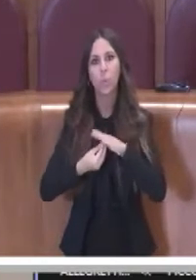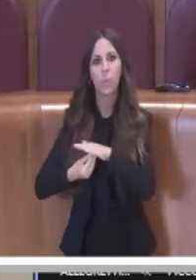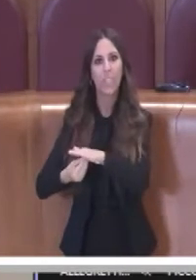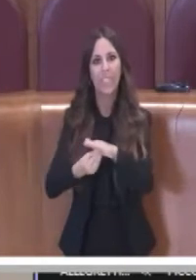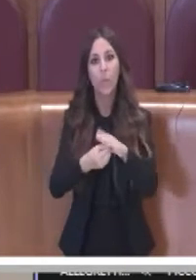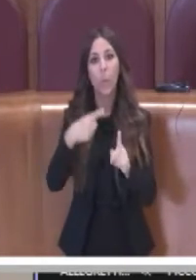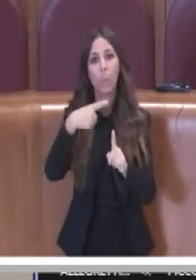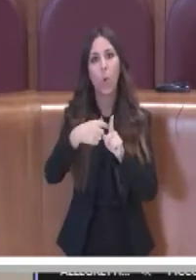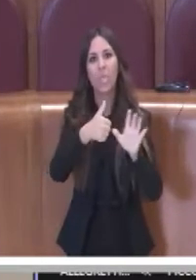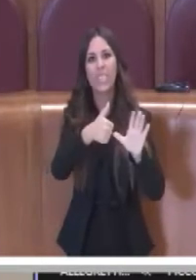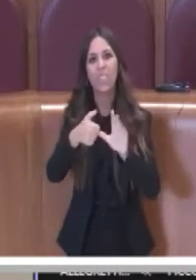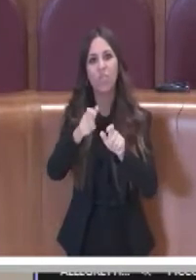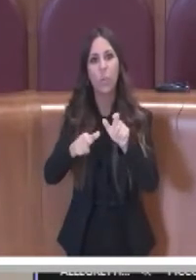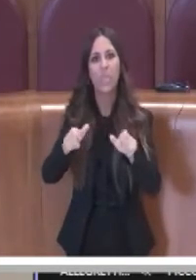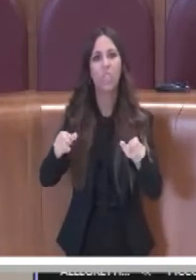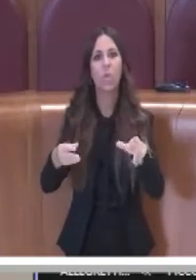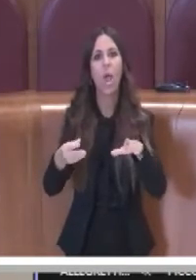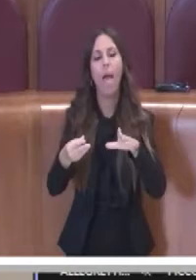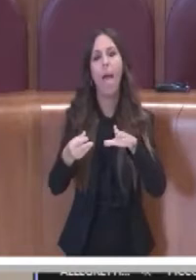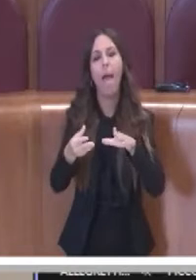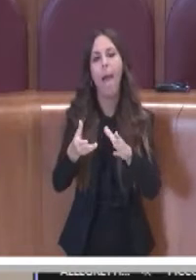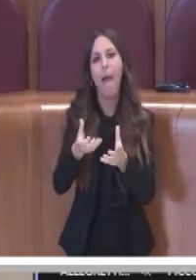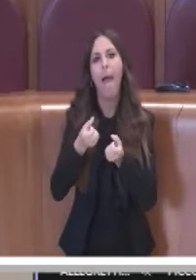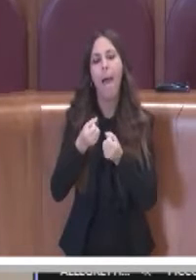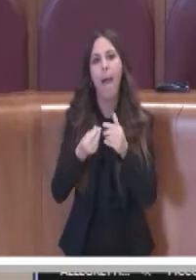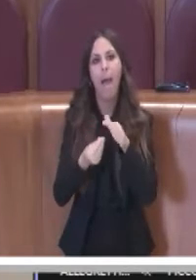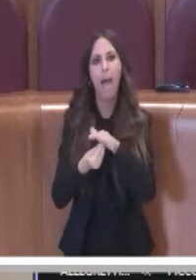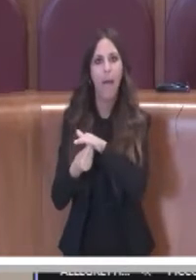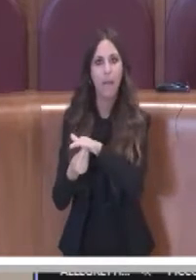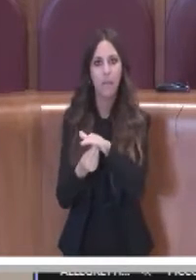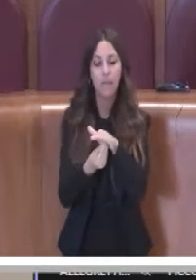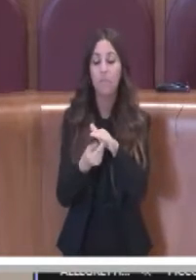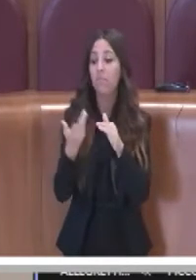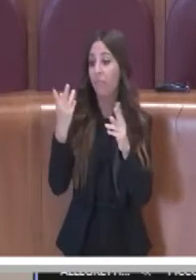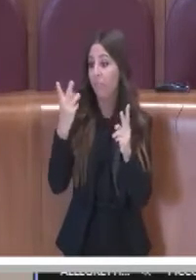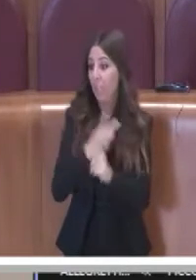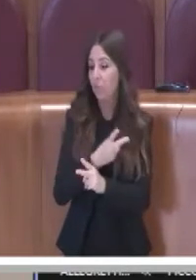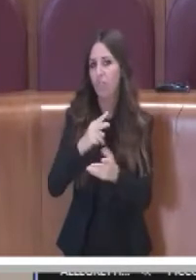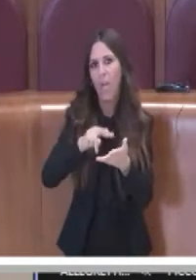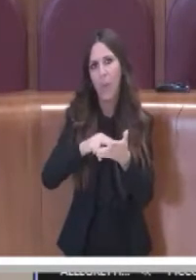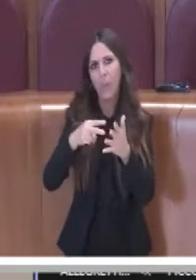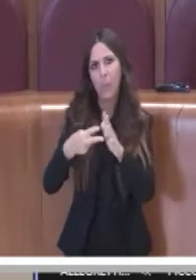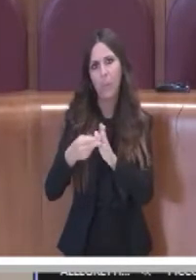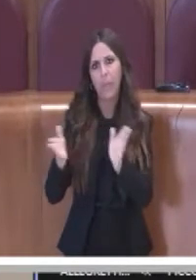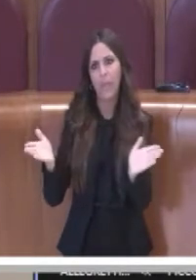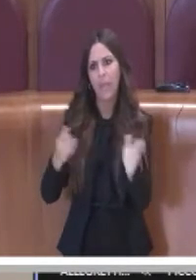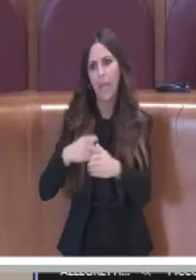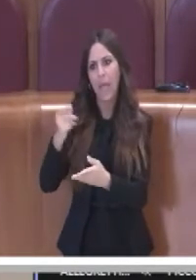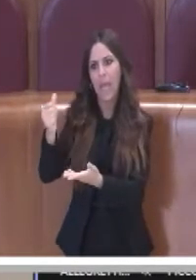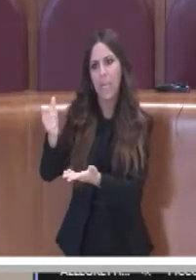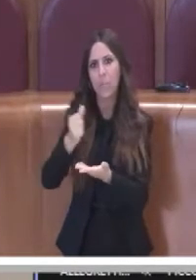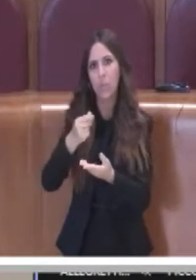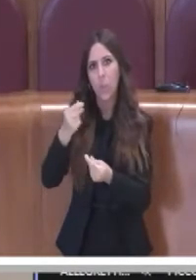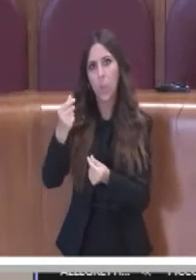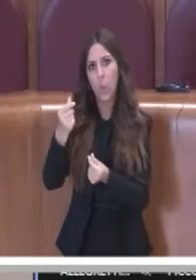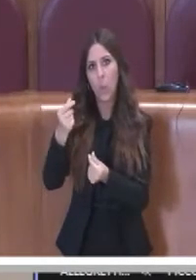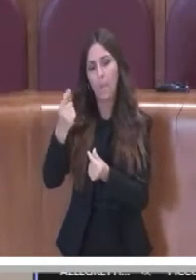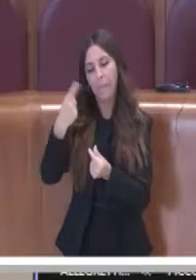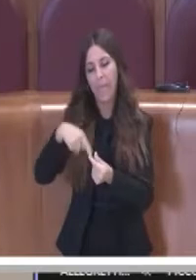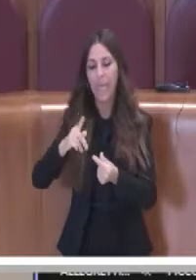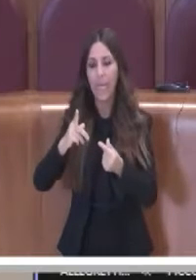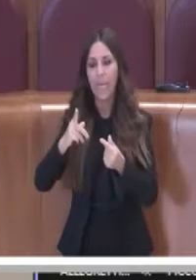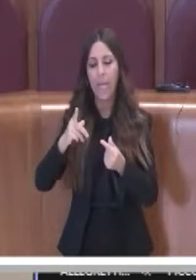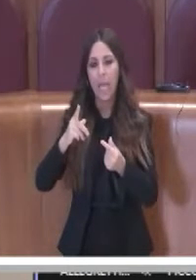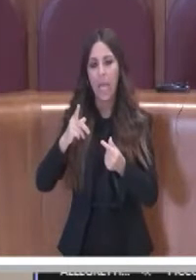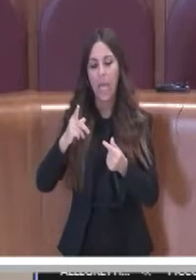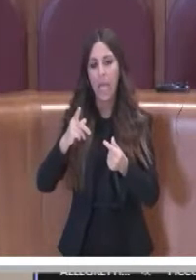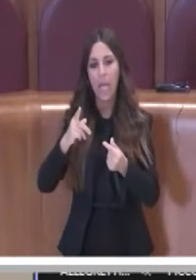persone. Ora, c'è stato un problema con il Dipartimento Risorse Economiche relativamente alla stabilizzazione di